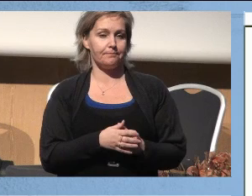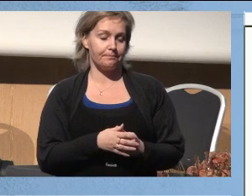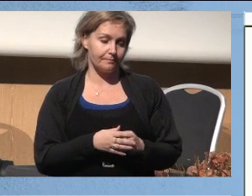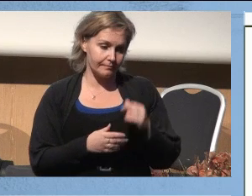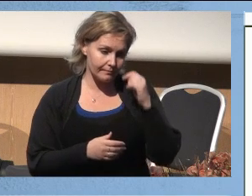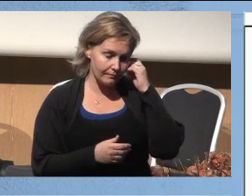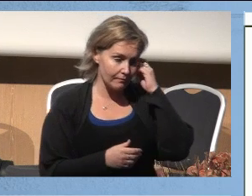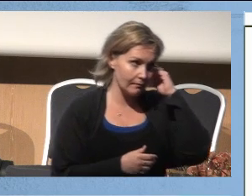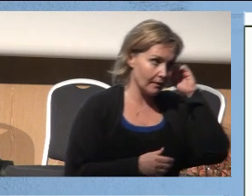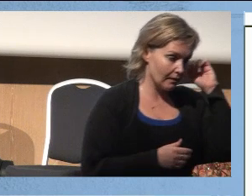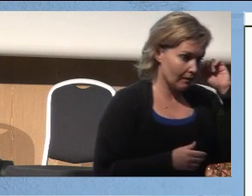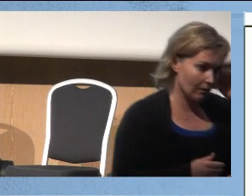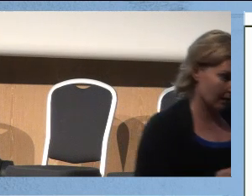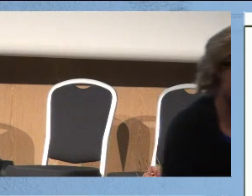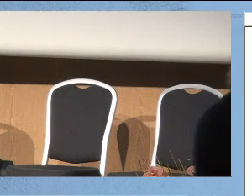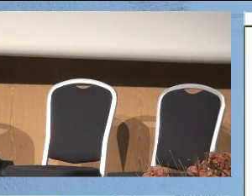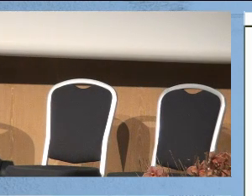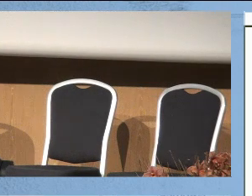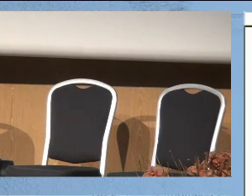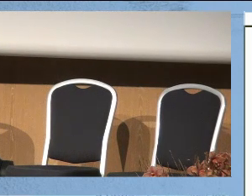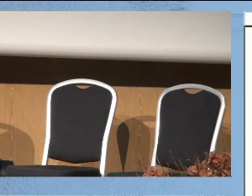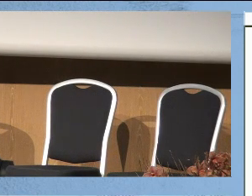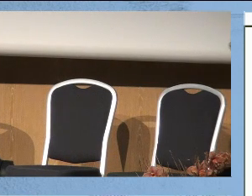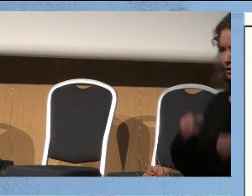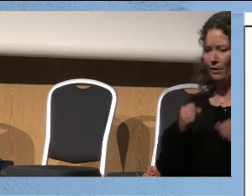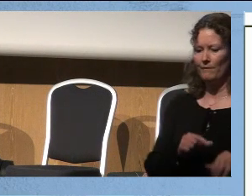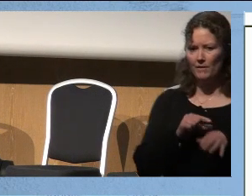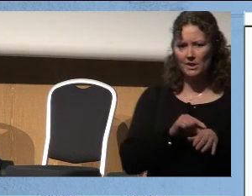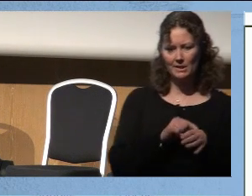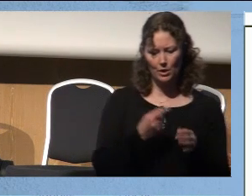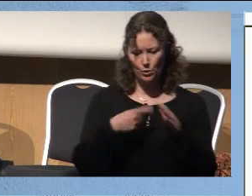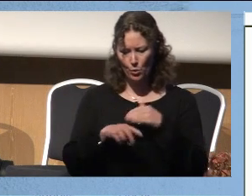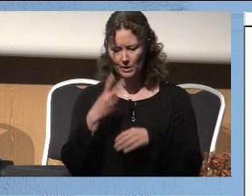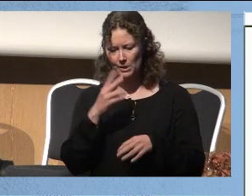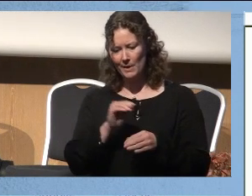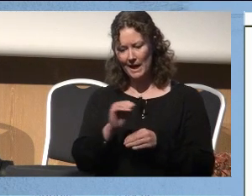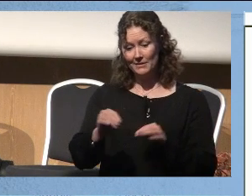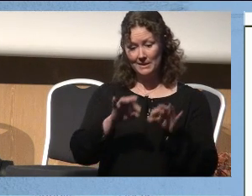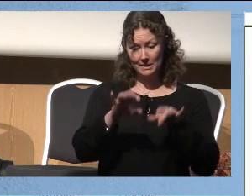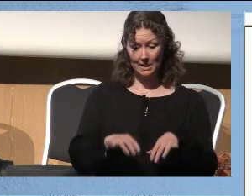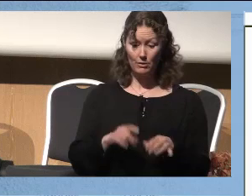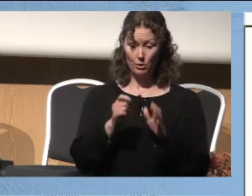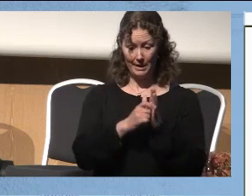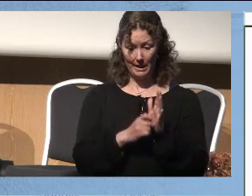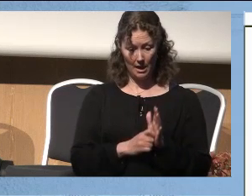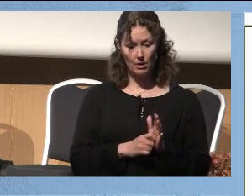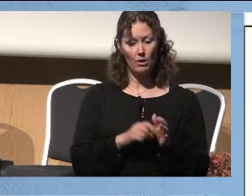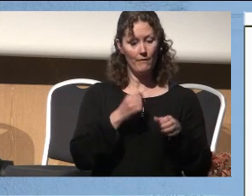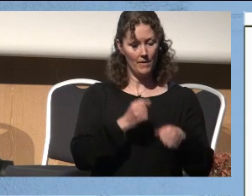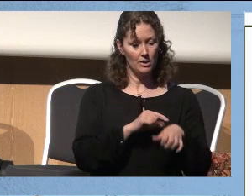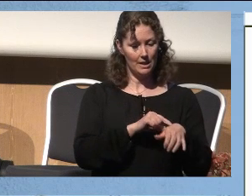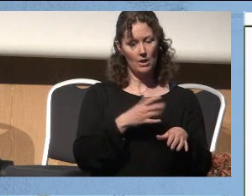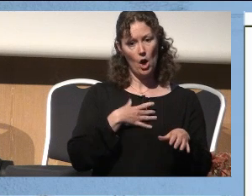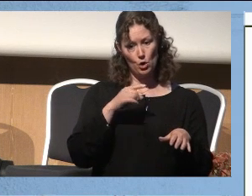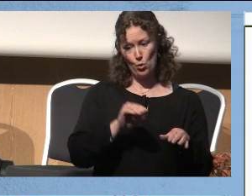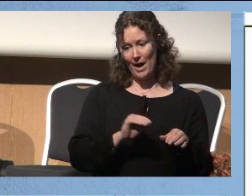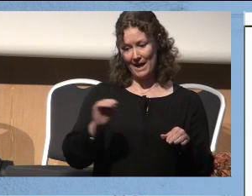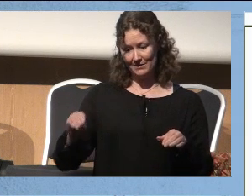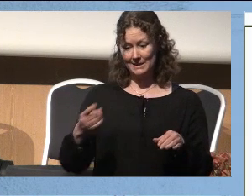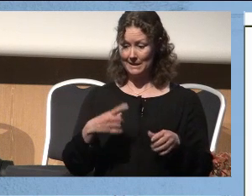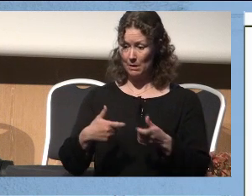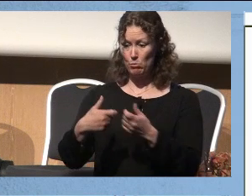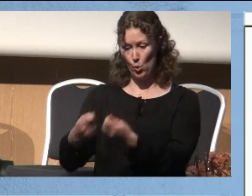Derfor når fastlegen nå går inn og ser på der henvisningsskrivet ligger, så ligger det også en kvittering til pasienten, hvor det står at fastlegen har nå henvist deg til